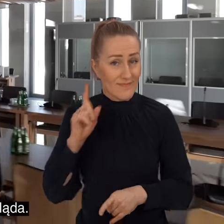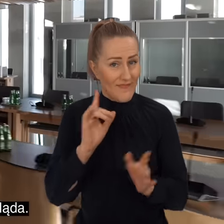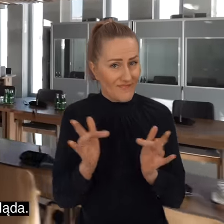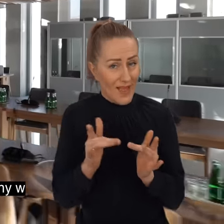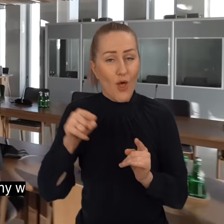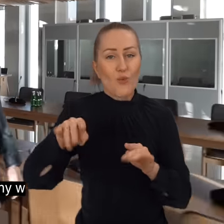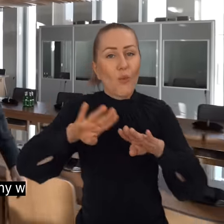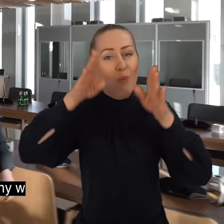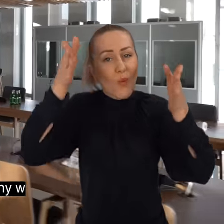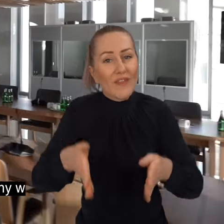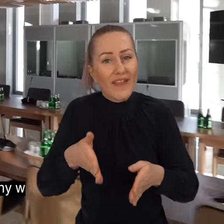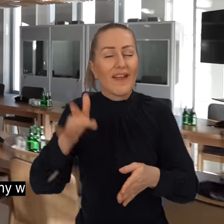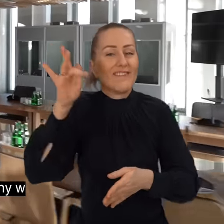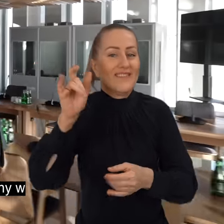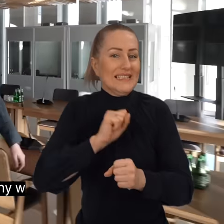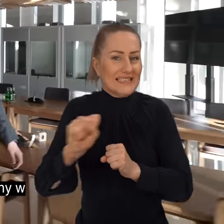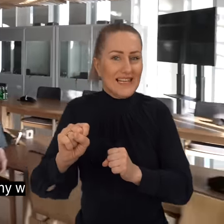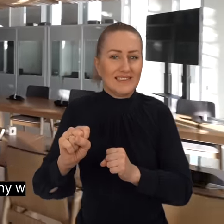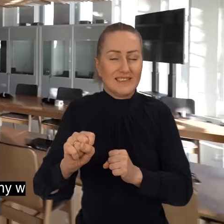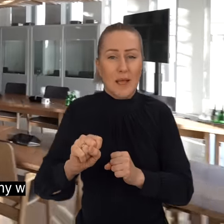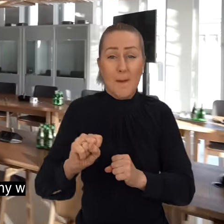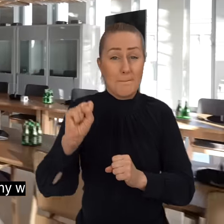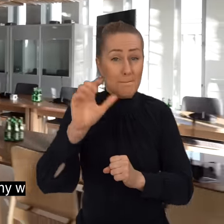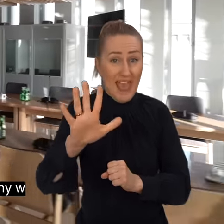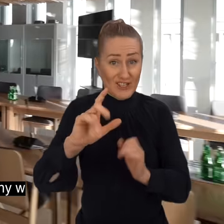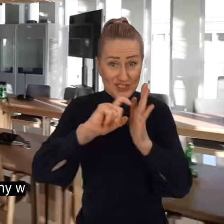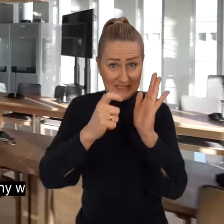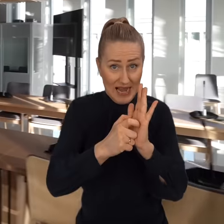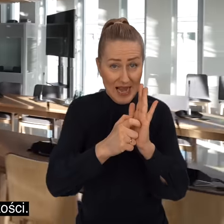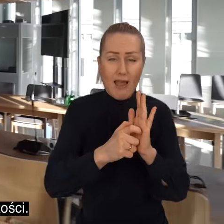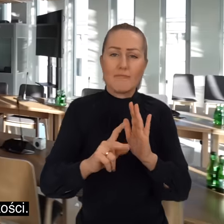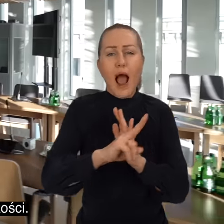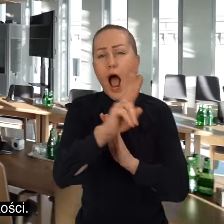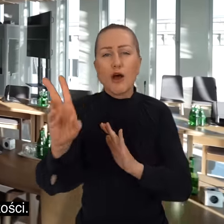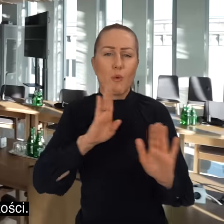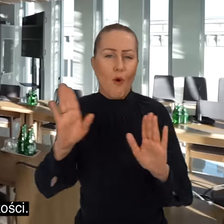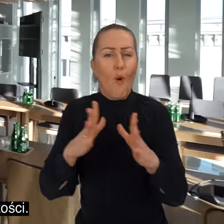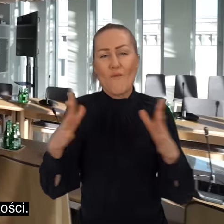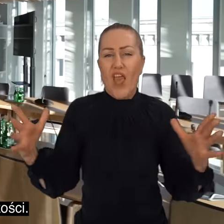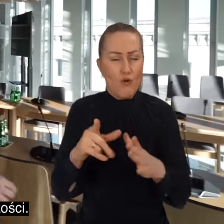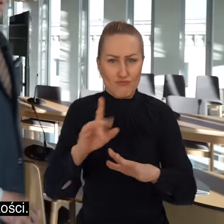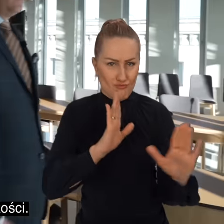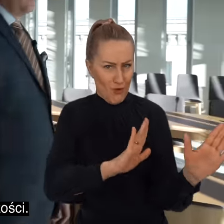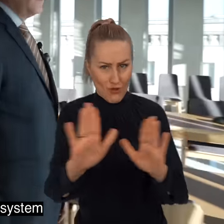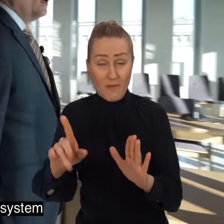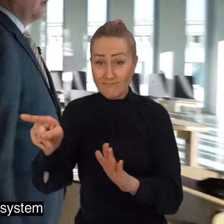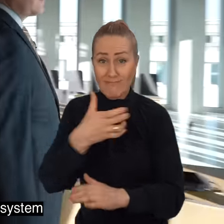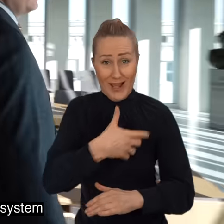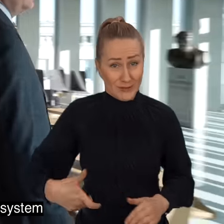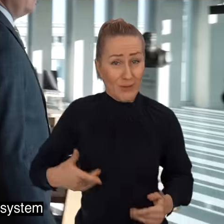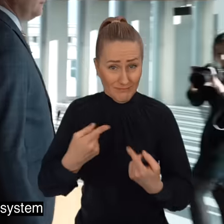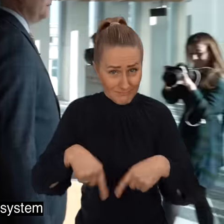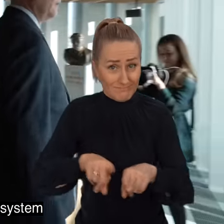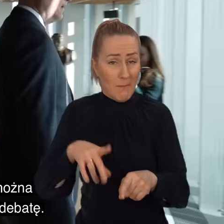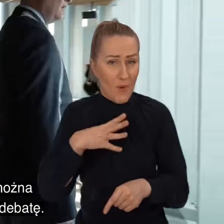Ten budynek jest wyposażony w pięć tego rodzaju sal. Wszystkie są podobnej wielkości. Jak Pan